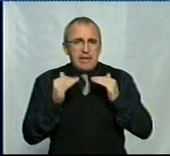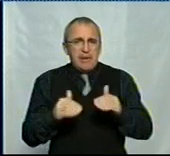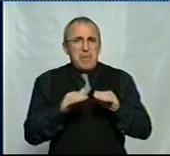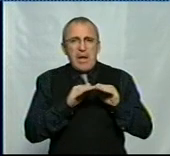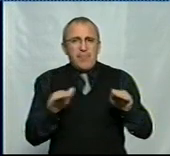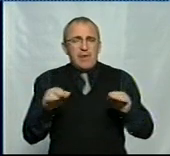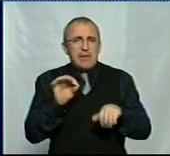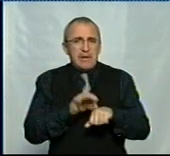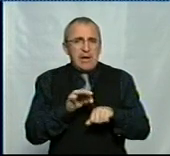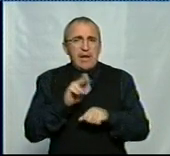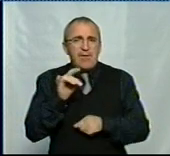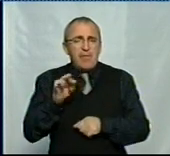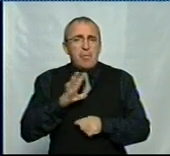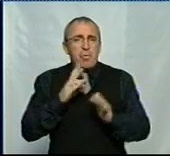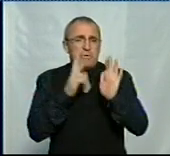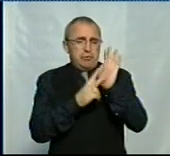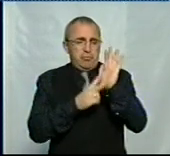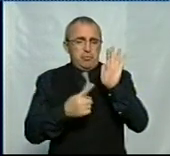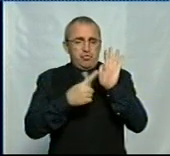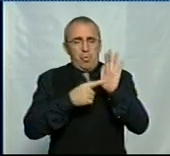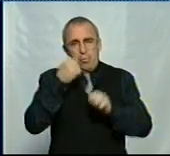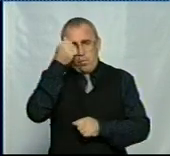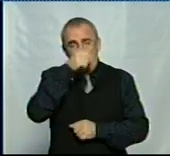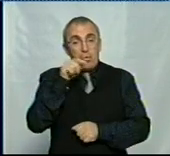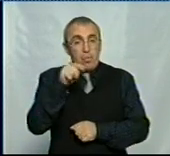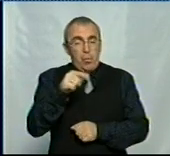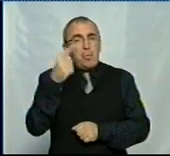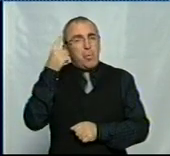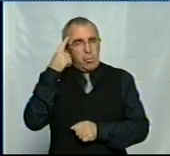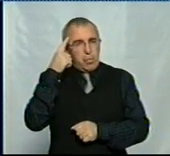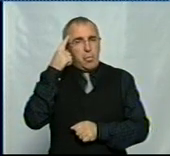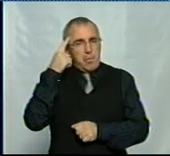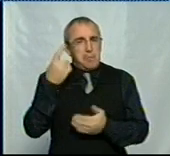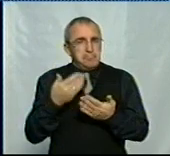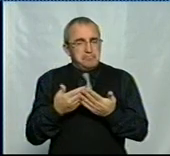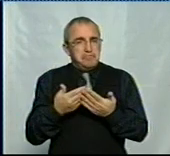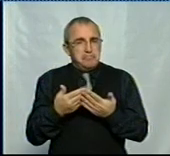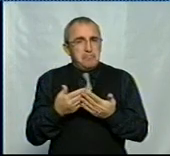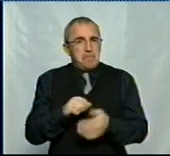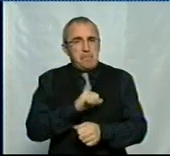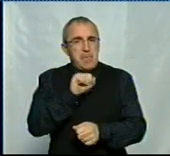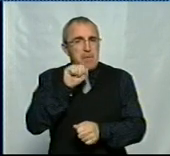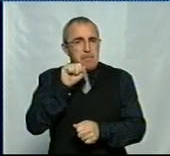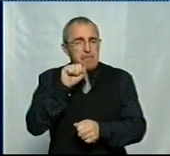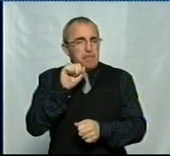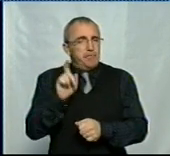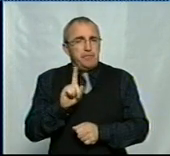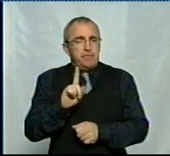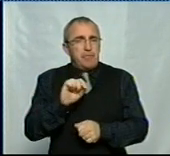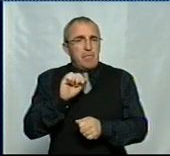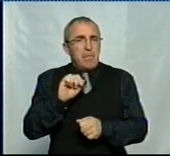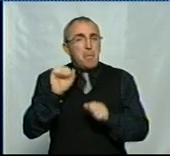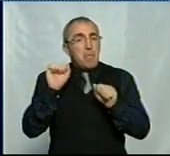захворюваності на дифтерії був в 76-му році. І вже тоді подумували про те, що… Припинити? Ні, що